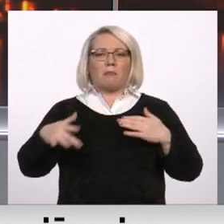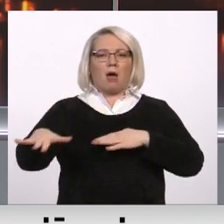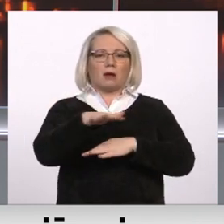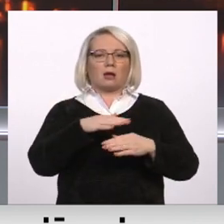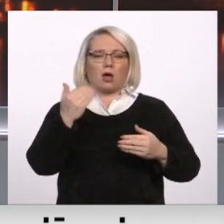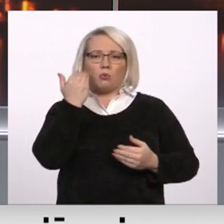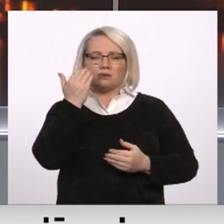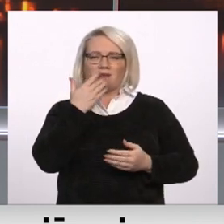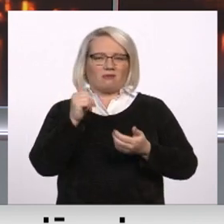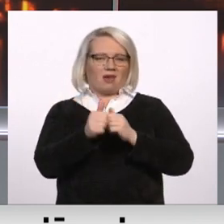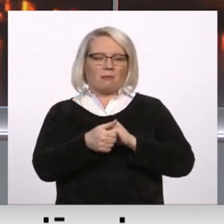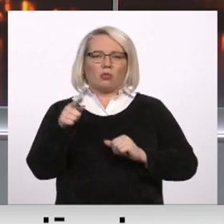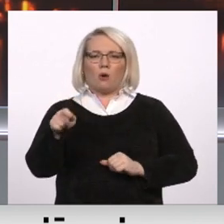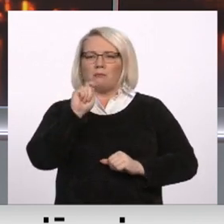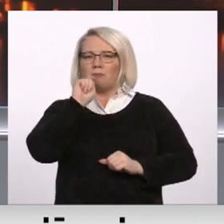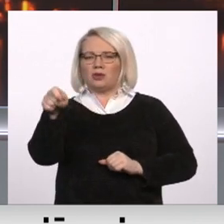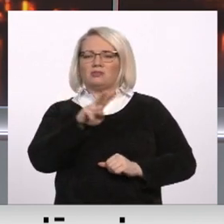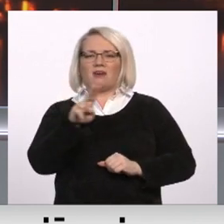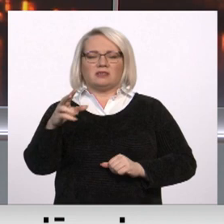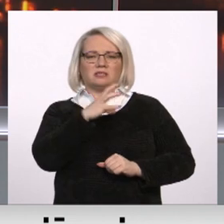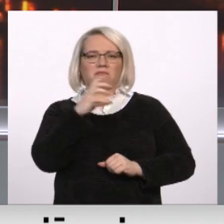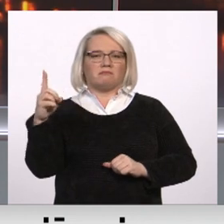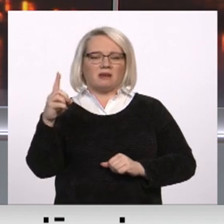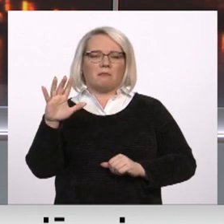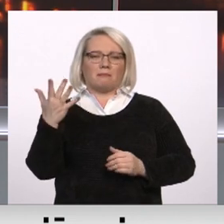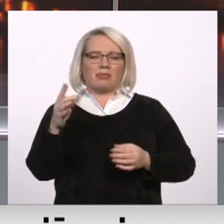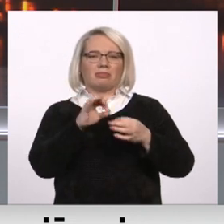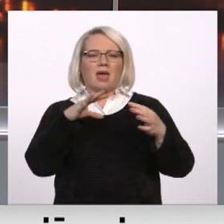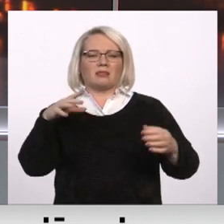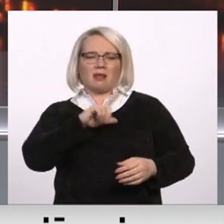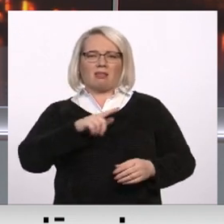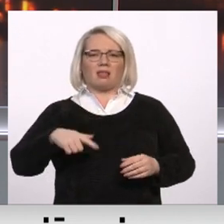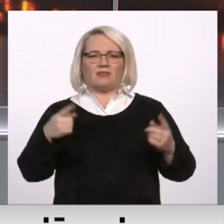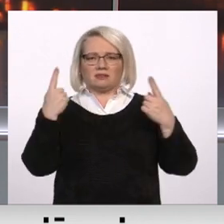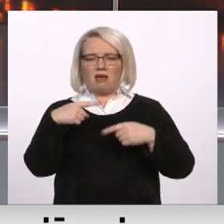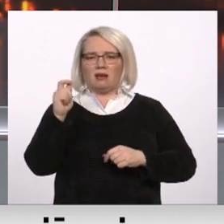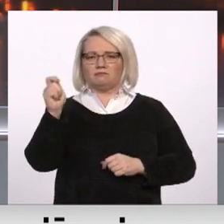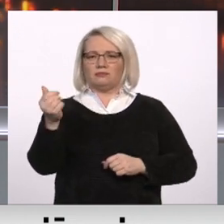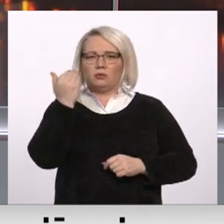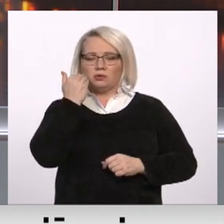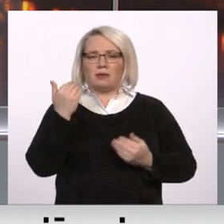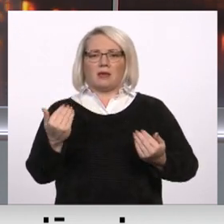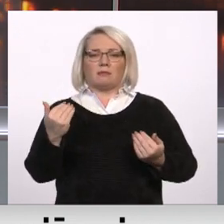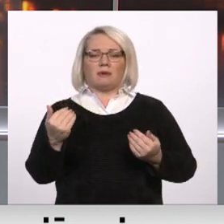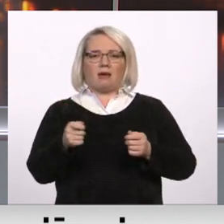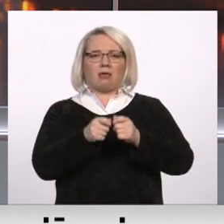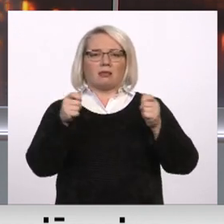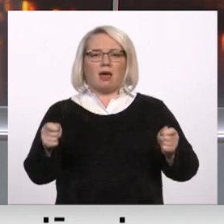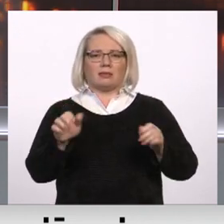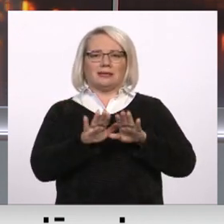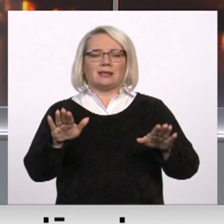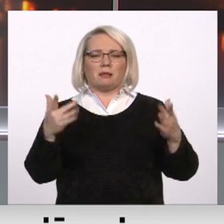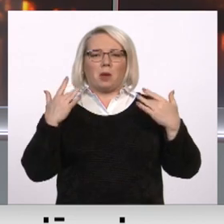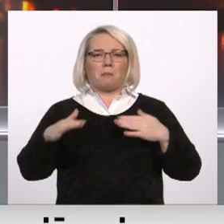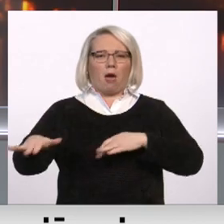jāmaina, jo to piešķīra nevis padomju varas, bet gan neatkarīgās Latvijas laikā. Šodien atklāt izstādi par parku, un tur bija arī mans kolēģis